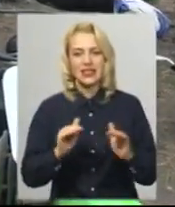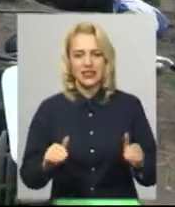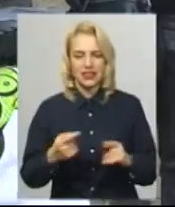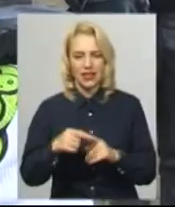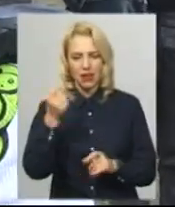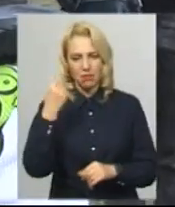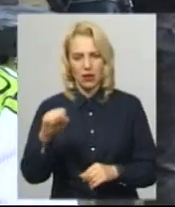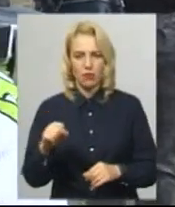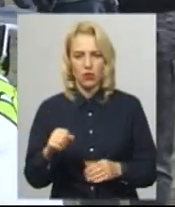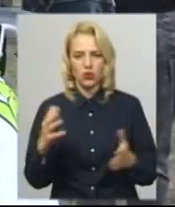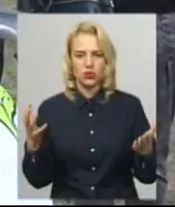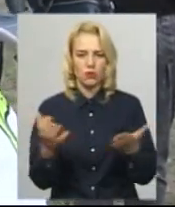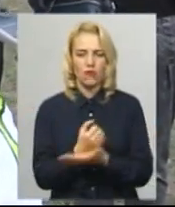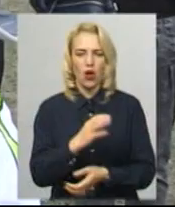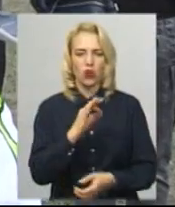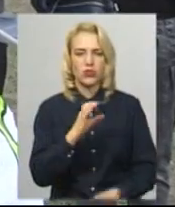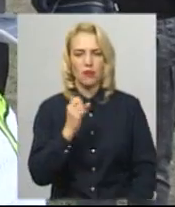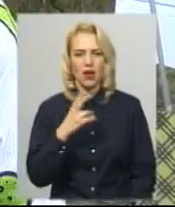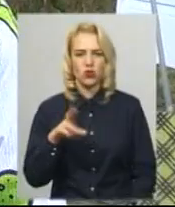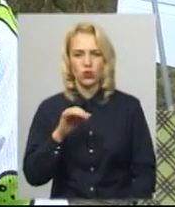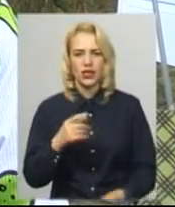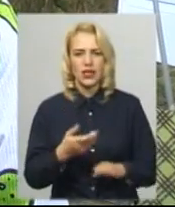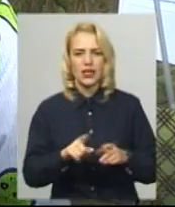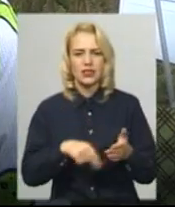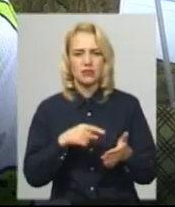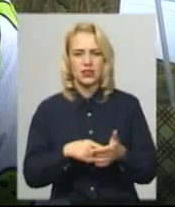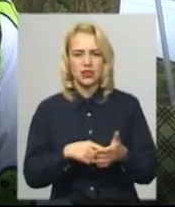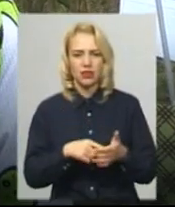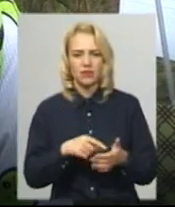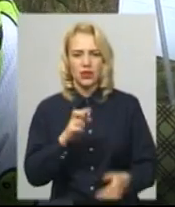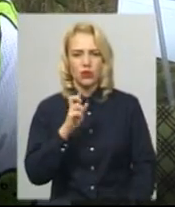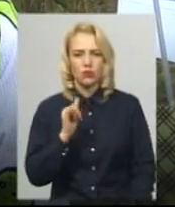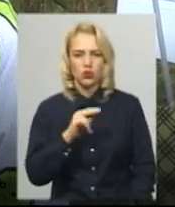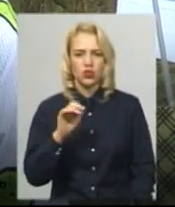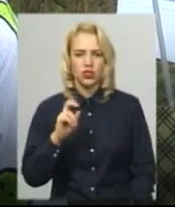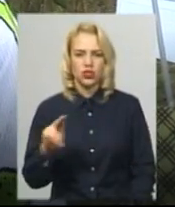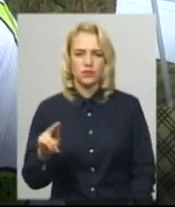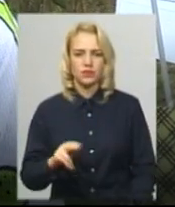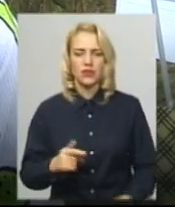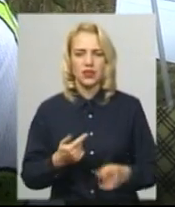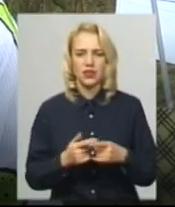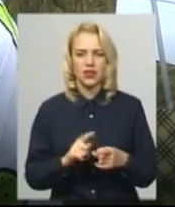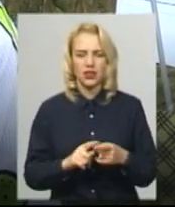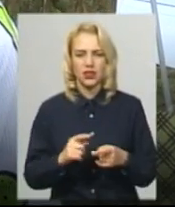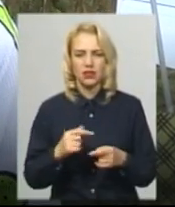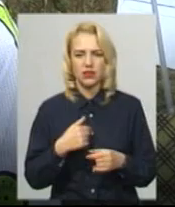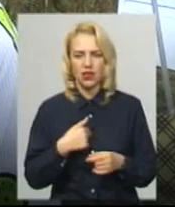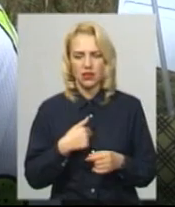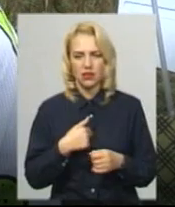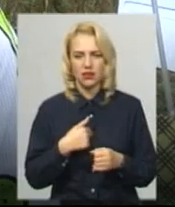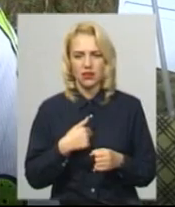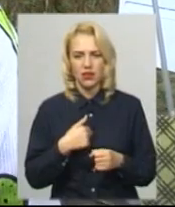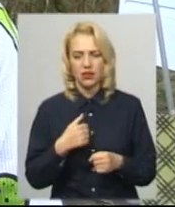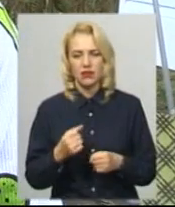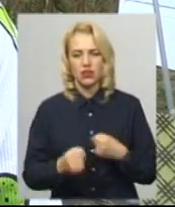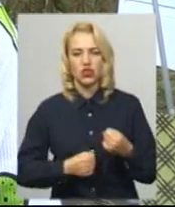заїзд буває Остап Андрух із міста Бучач. «Я їжджу в класі 65 сантиметрів полічних, я